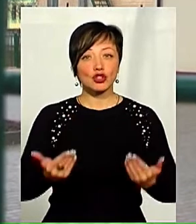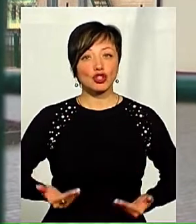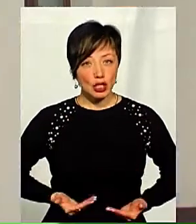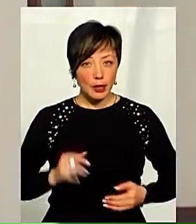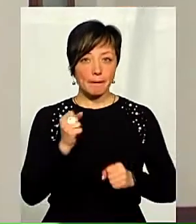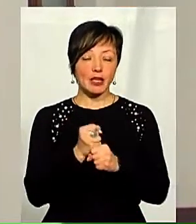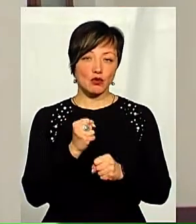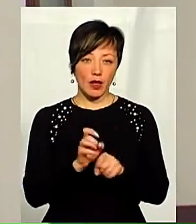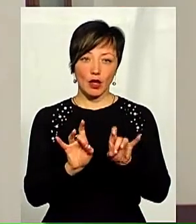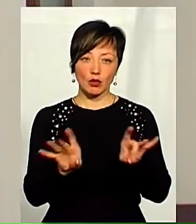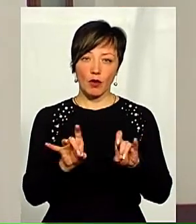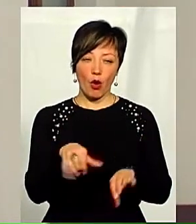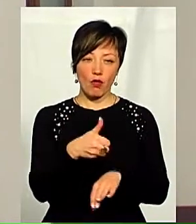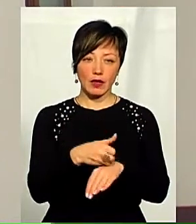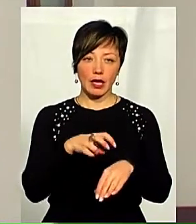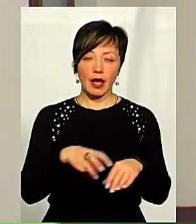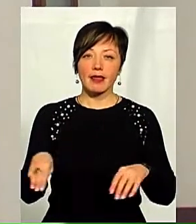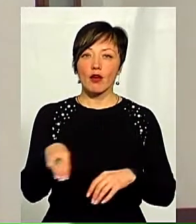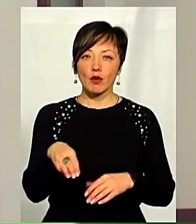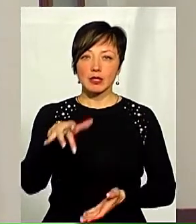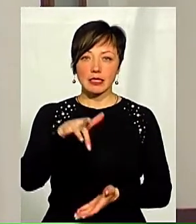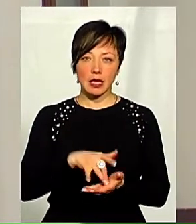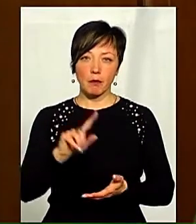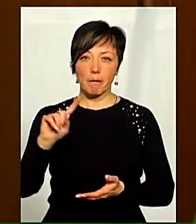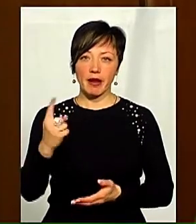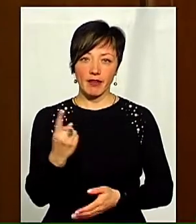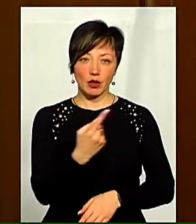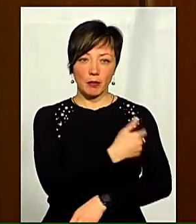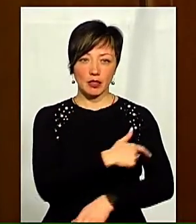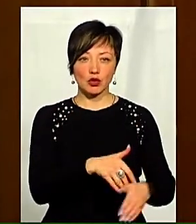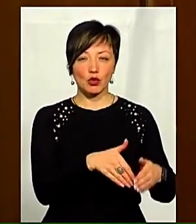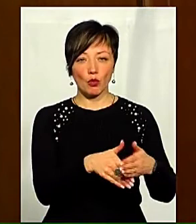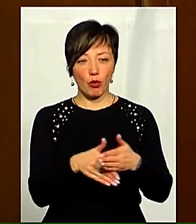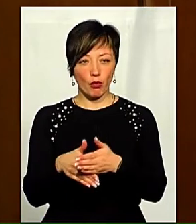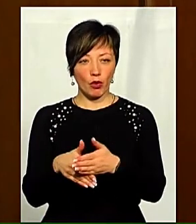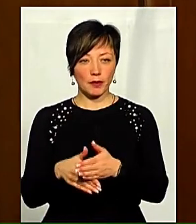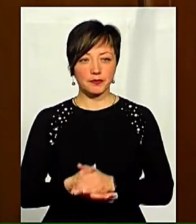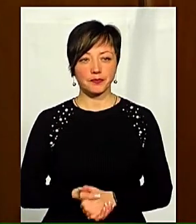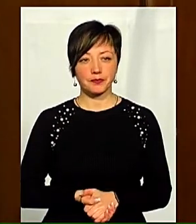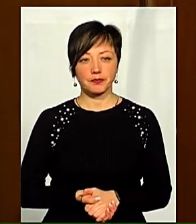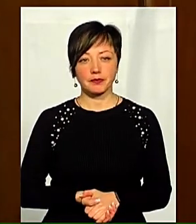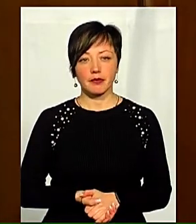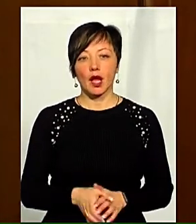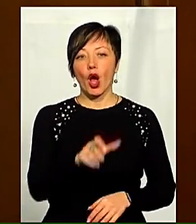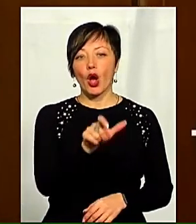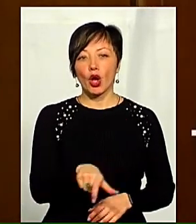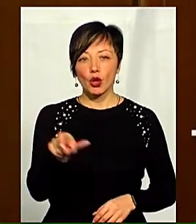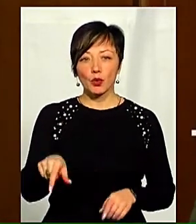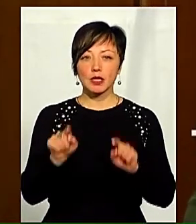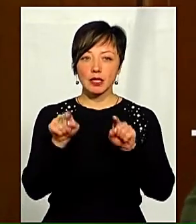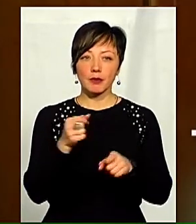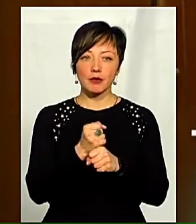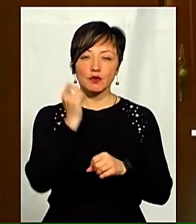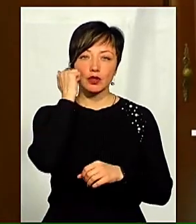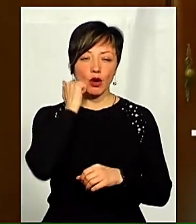працювати, розповідає головна лікарка Теофіпольського центру, первинної медико-санітарної допомоги Олена Кравчук. Люди там працюють у